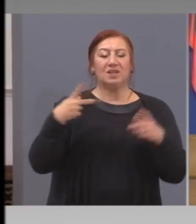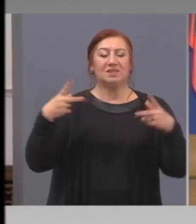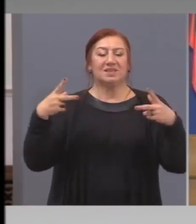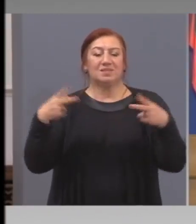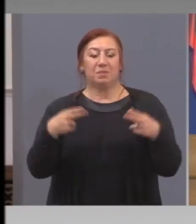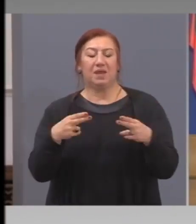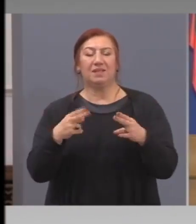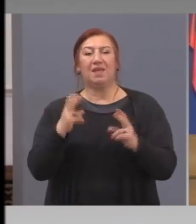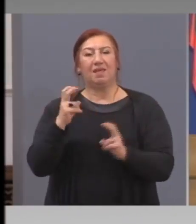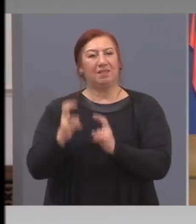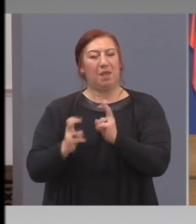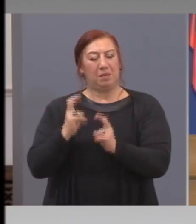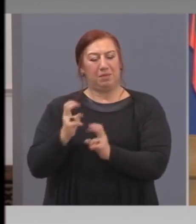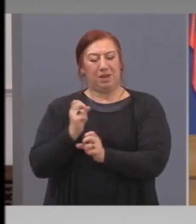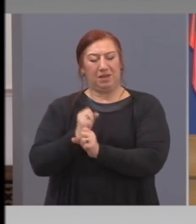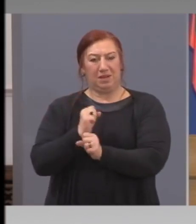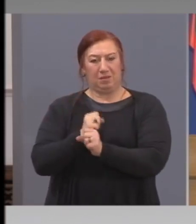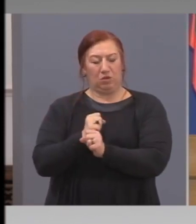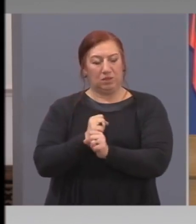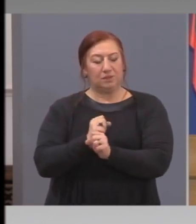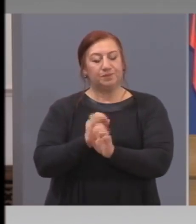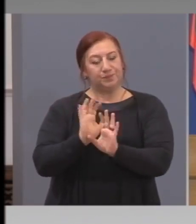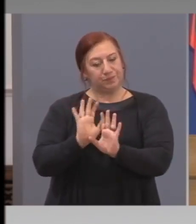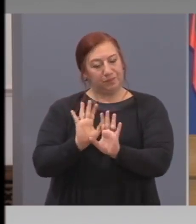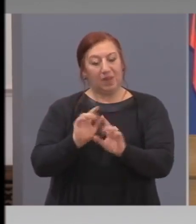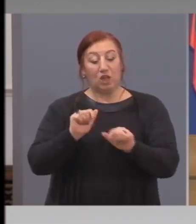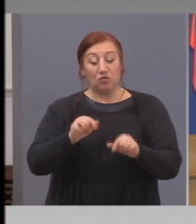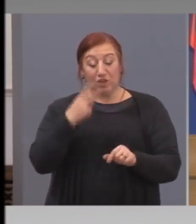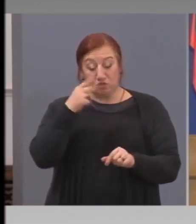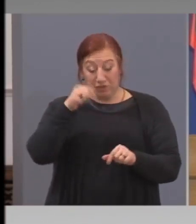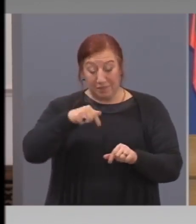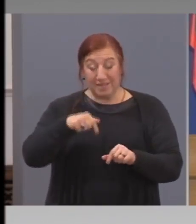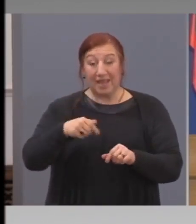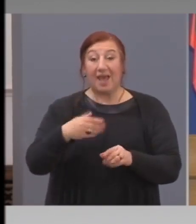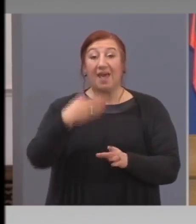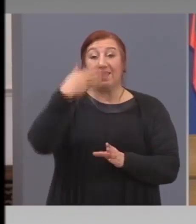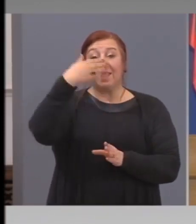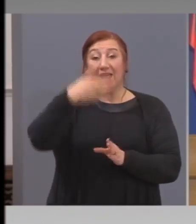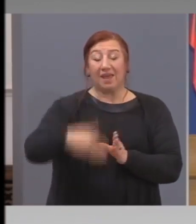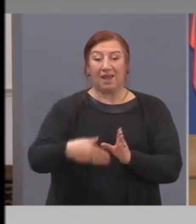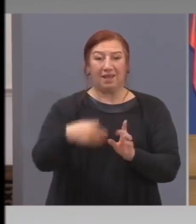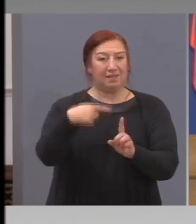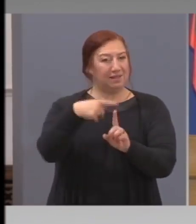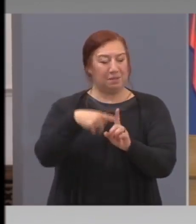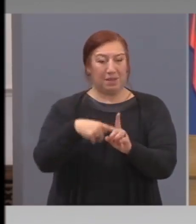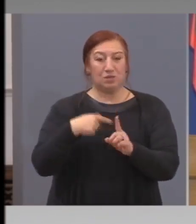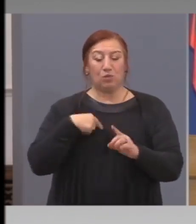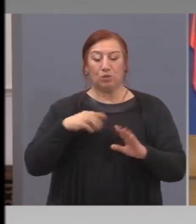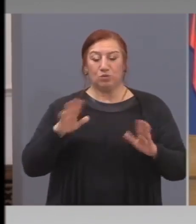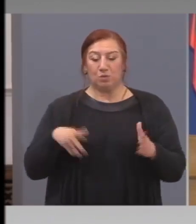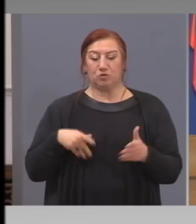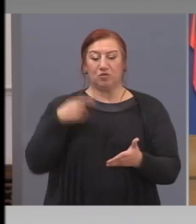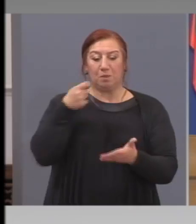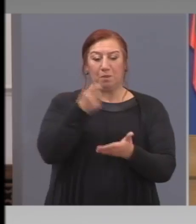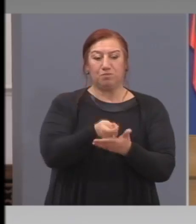нататък. Това ще го видиме сега на края на месеца. Като почнеме да плащаме.